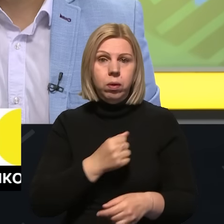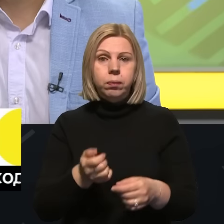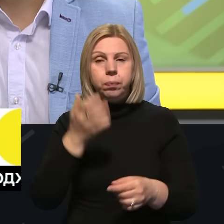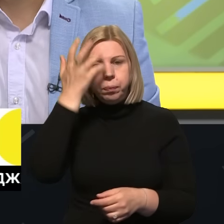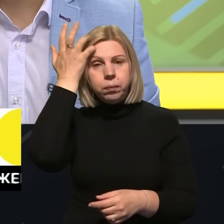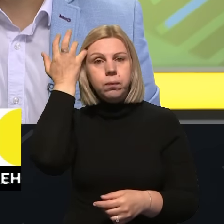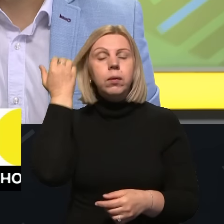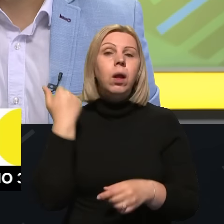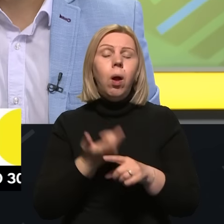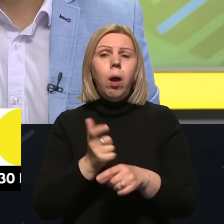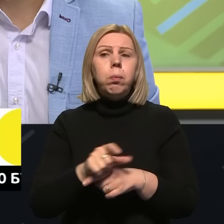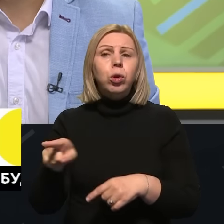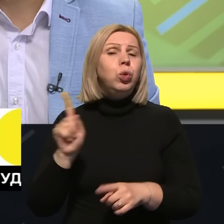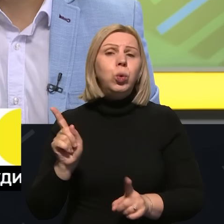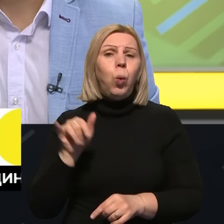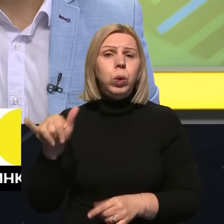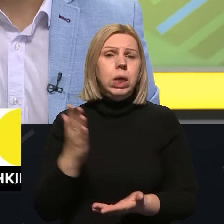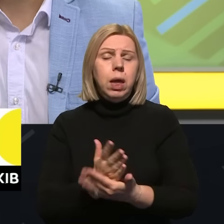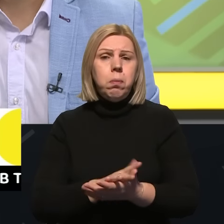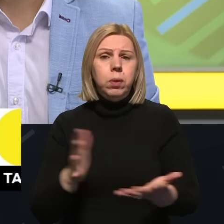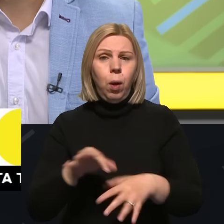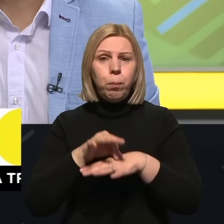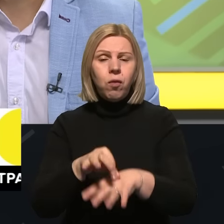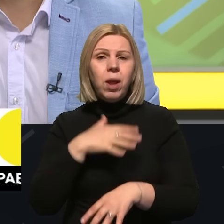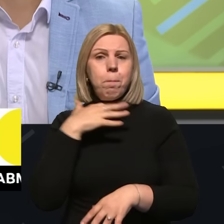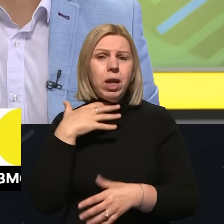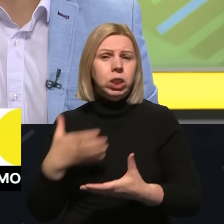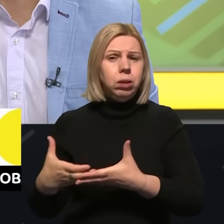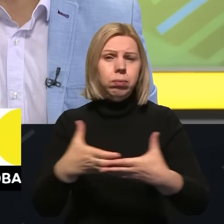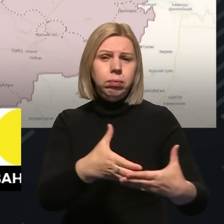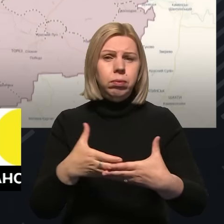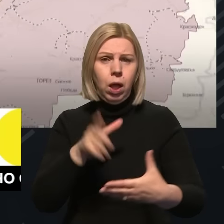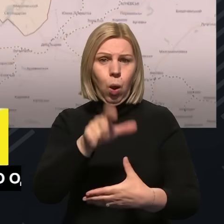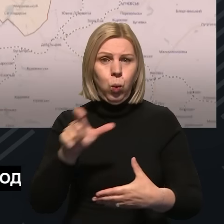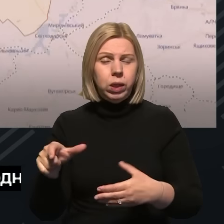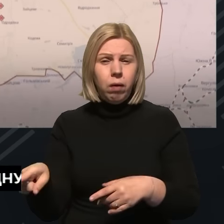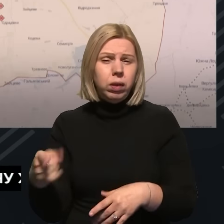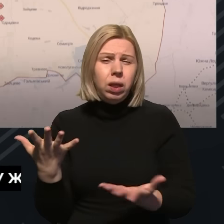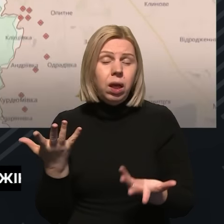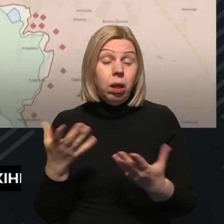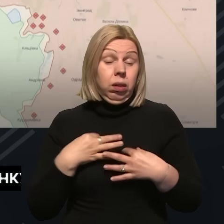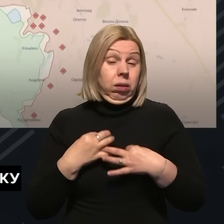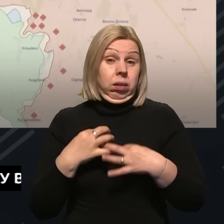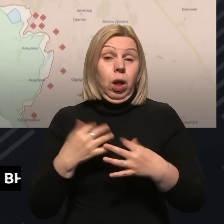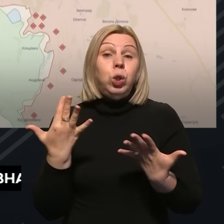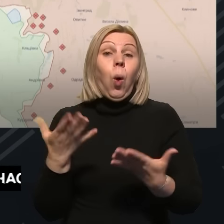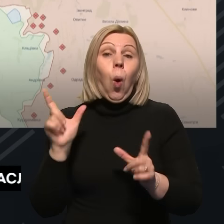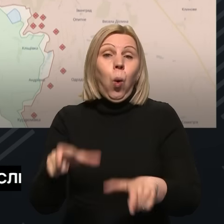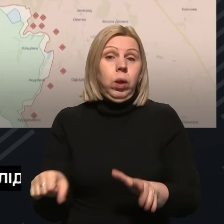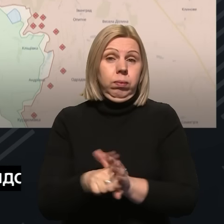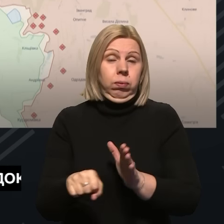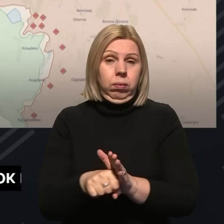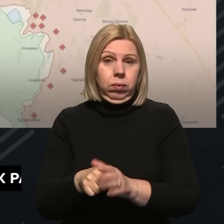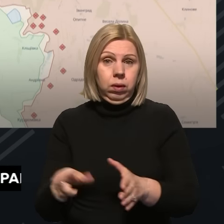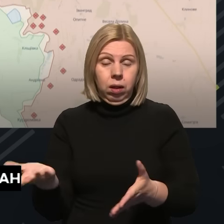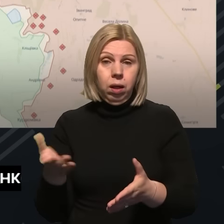Ну, перевага є в них у проведенні м'ясних штурмів, що вони нарахуються з кількістю свого особового складу, який вони загонять для